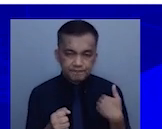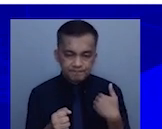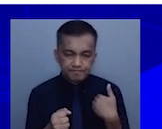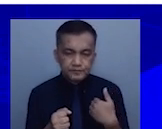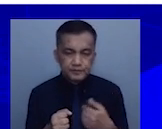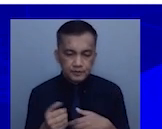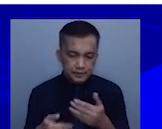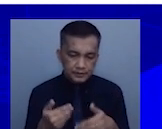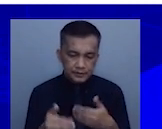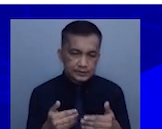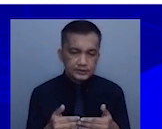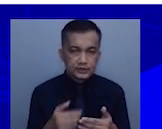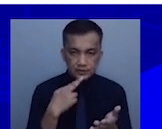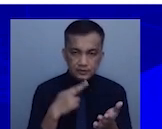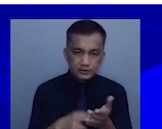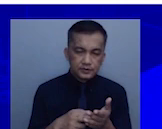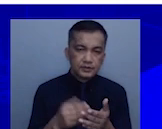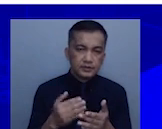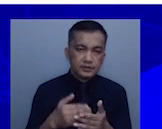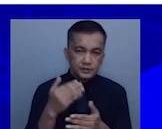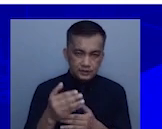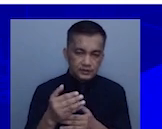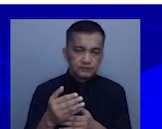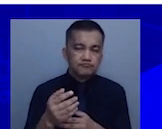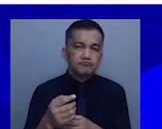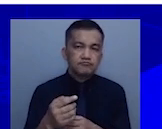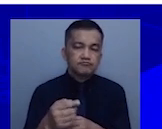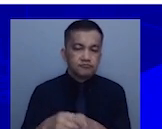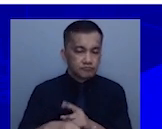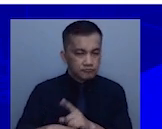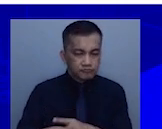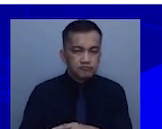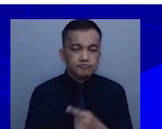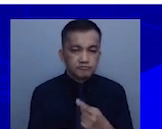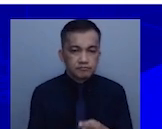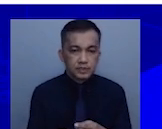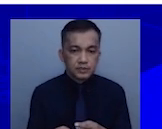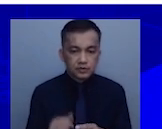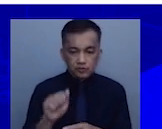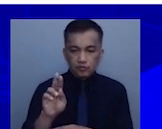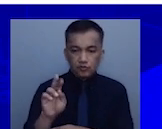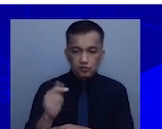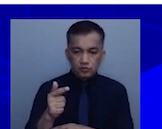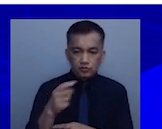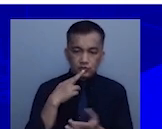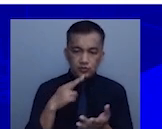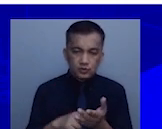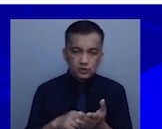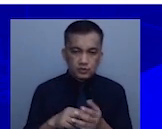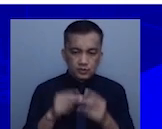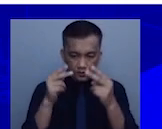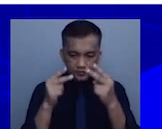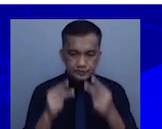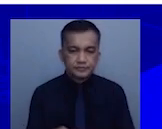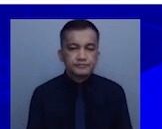pinaprocess. Iri-report namin ito sa mga susunod na araw. Yung August na i-report na namin yun sa website,